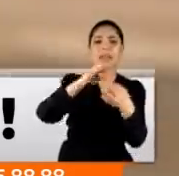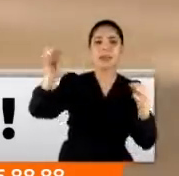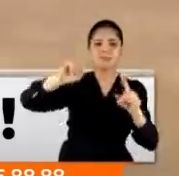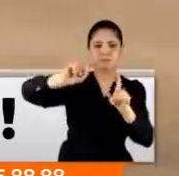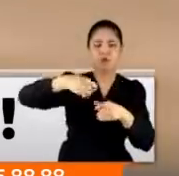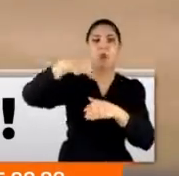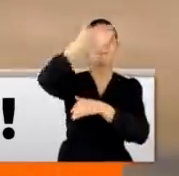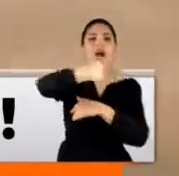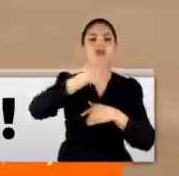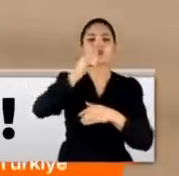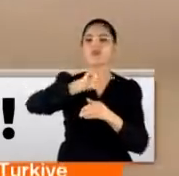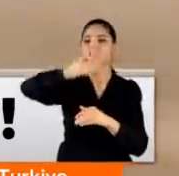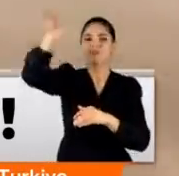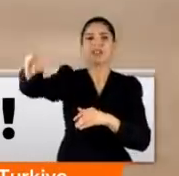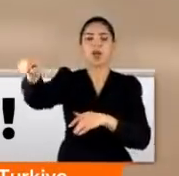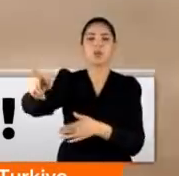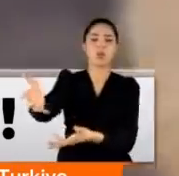Bir başkası ise suya girdi.